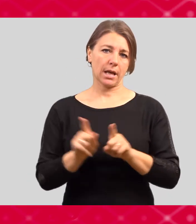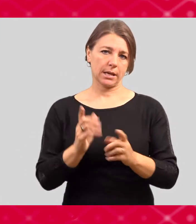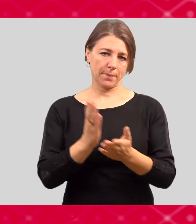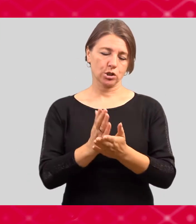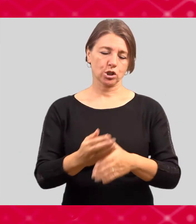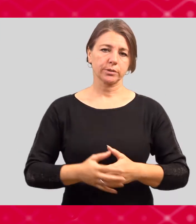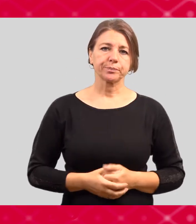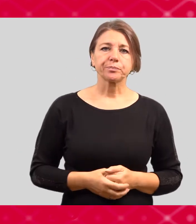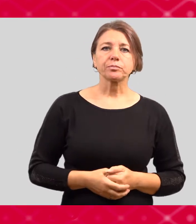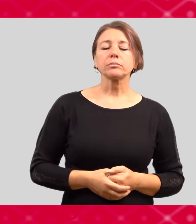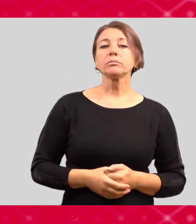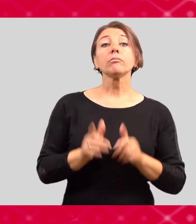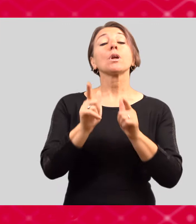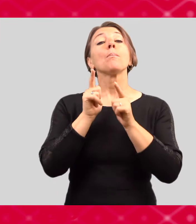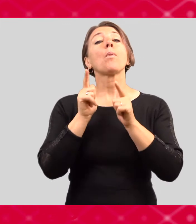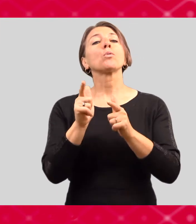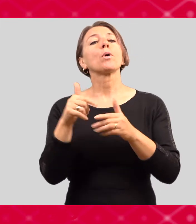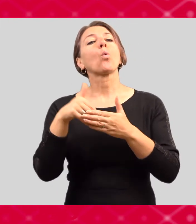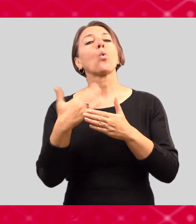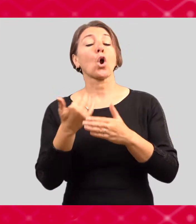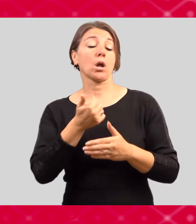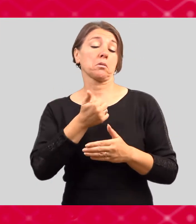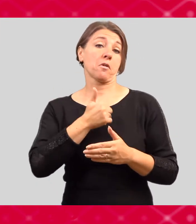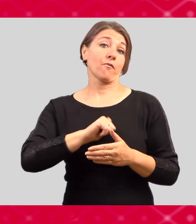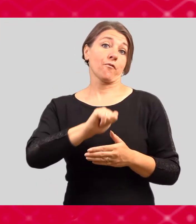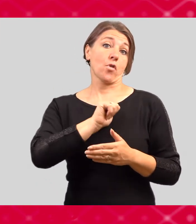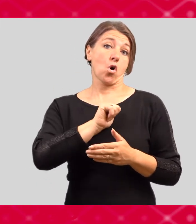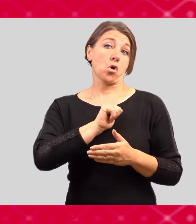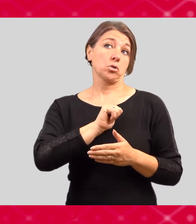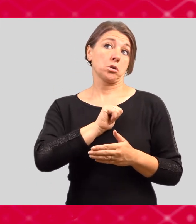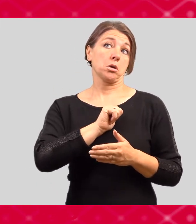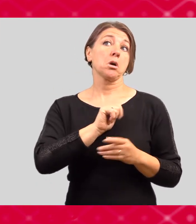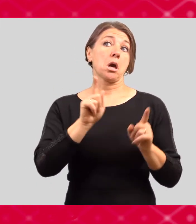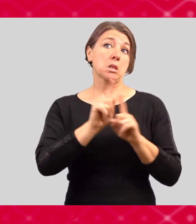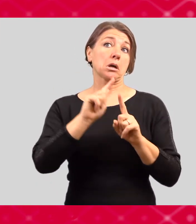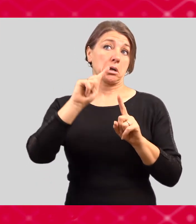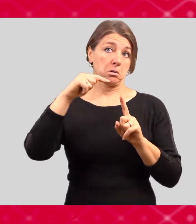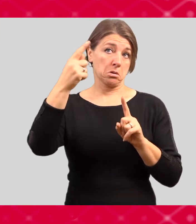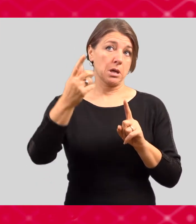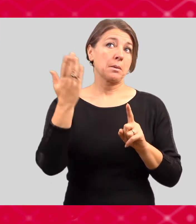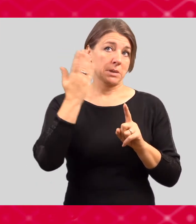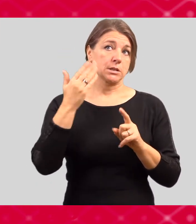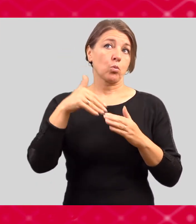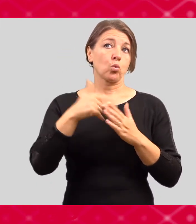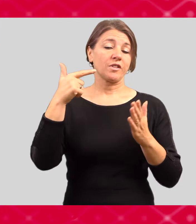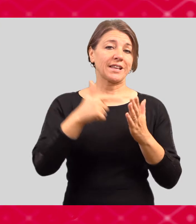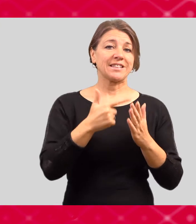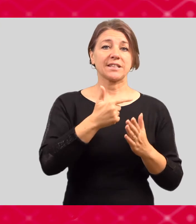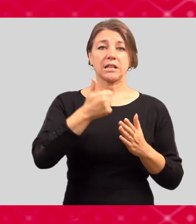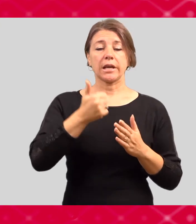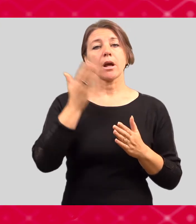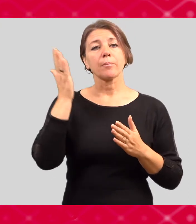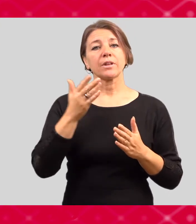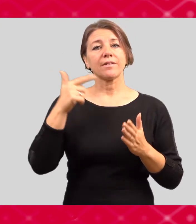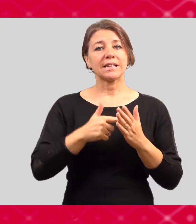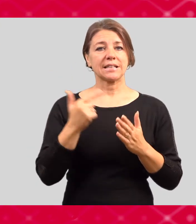Jaká je ta výše? Tak v minulém akademickém roce i v tom následujícím, tedy v roce 2021